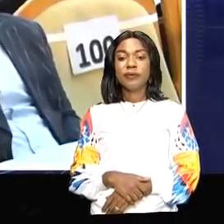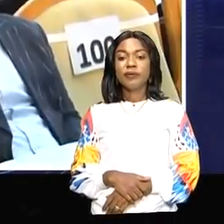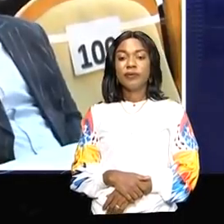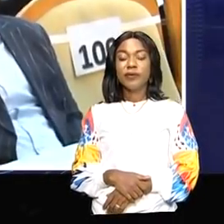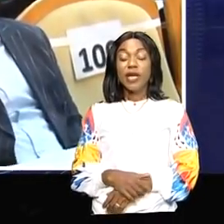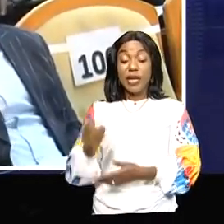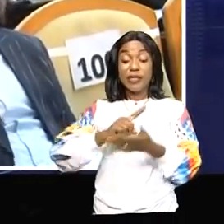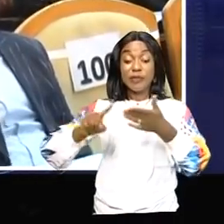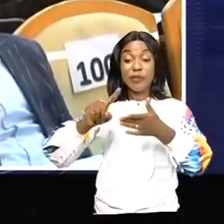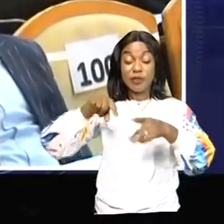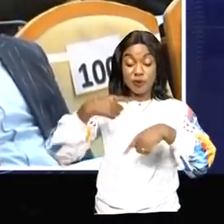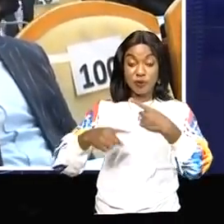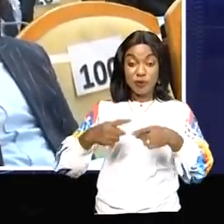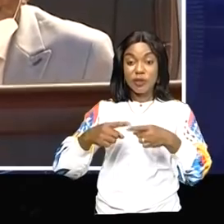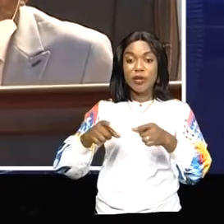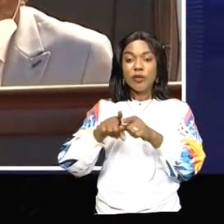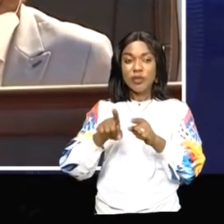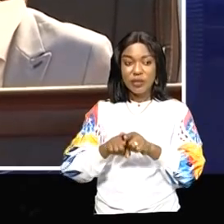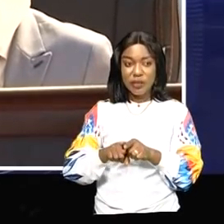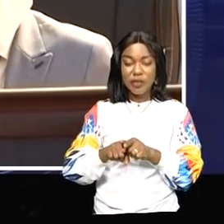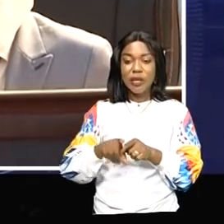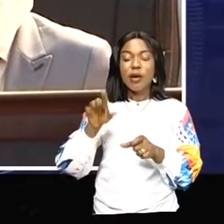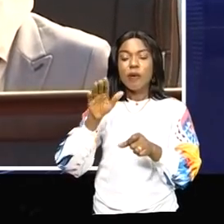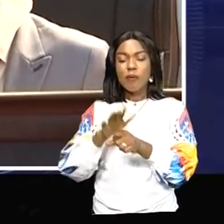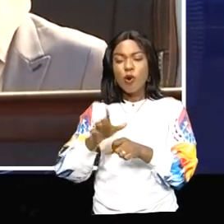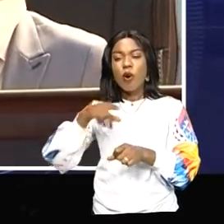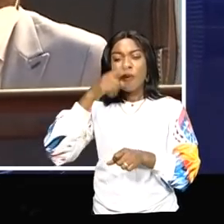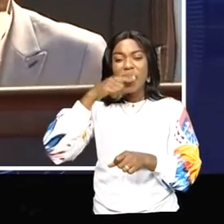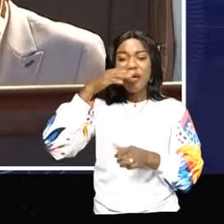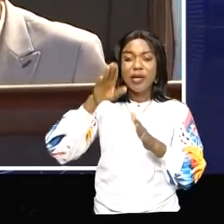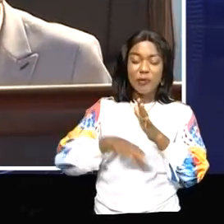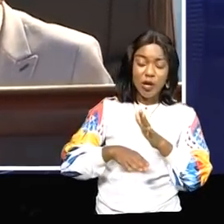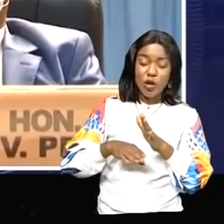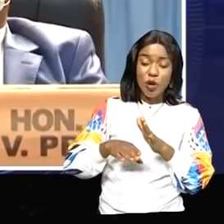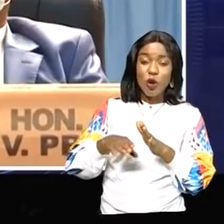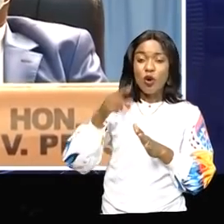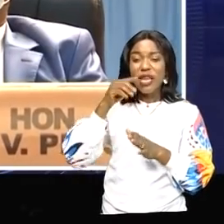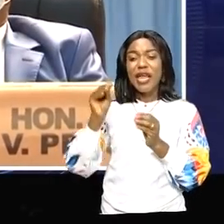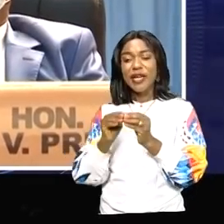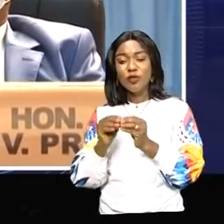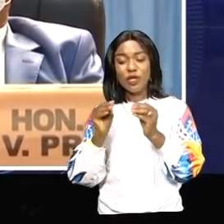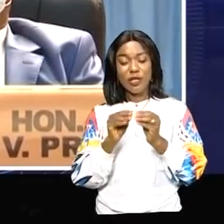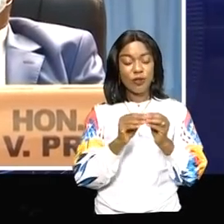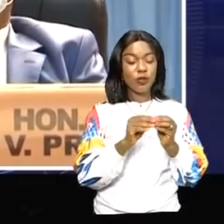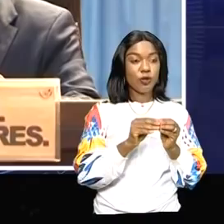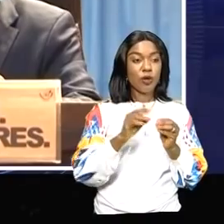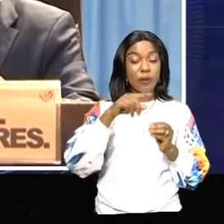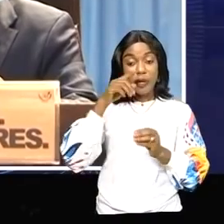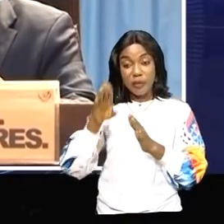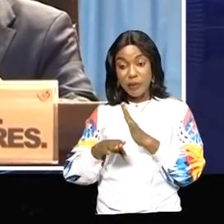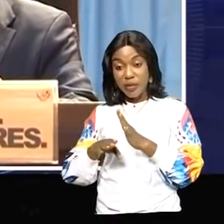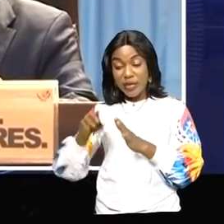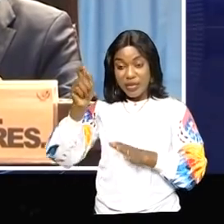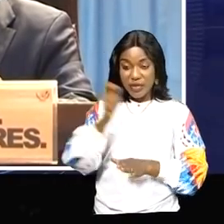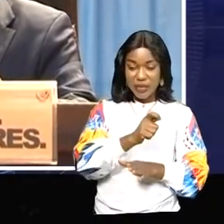La semaine qui s'est achevée a connu une actualité abondante. Au Parlement, l'on a noté deux plénières de mise en train. l'Assemblée nationale, le